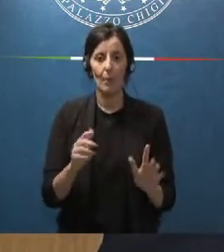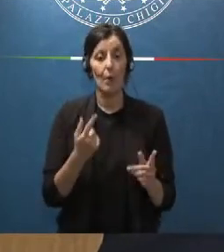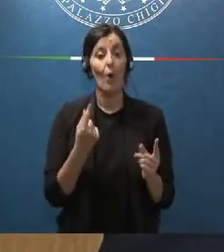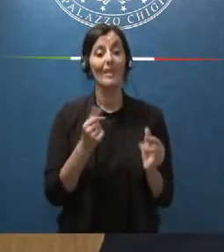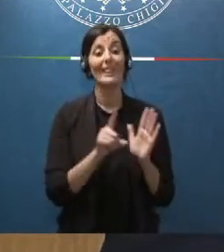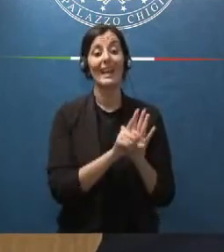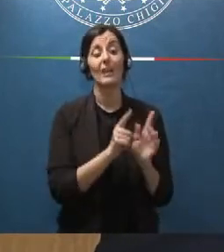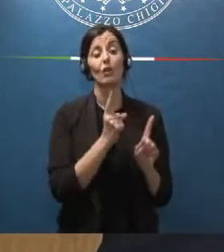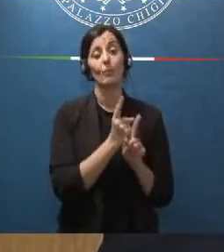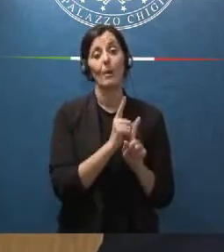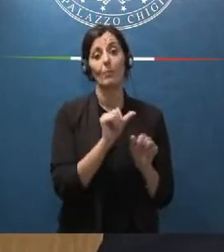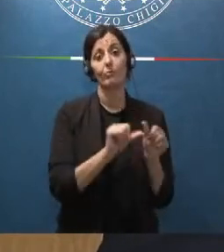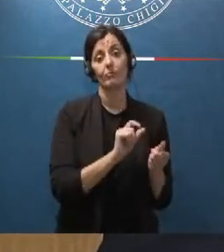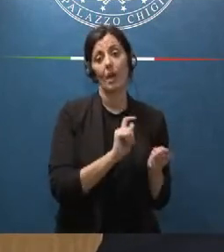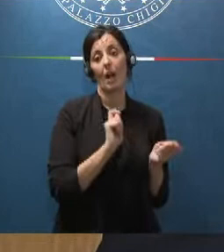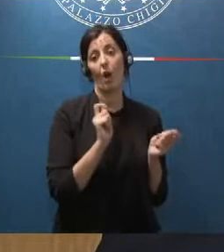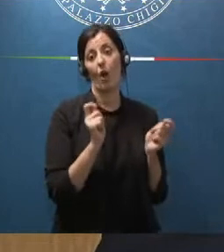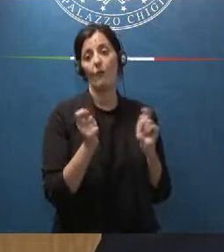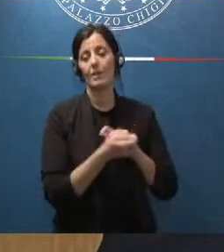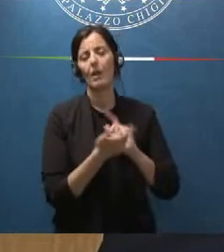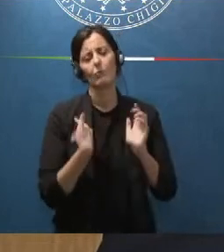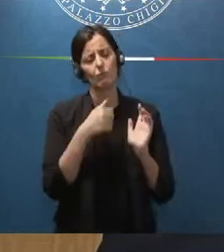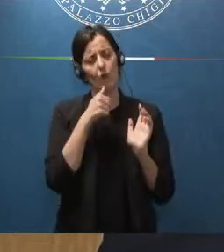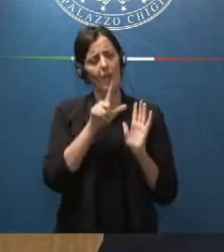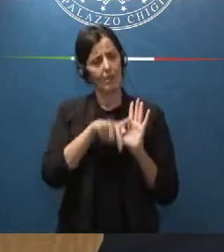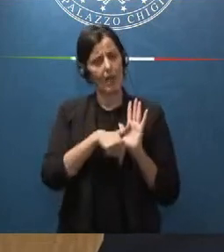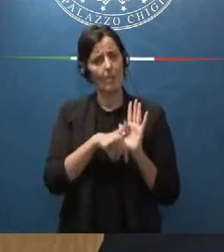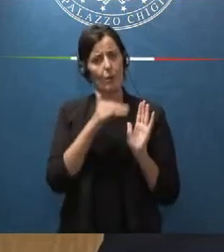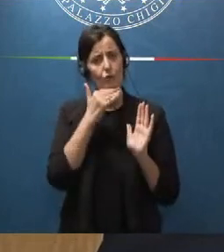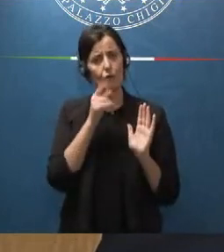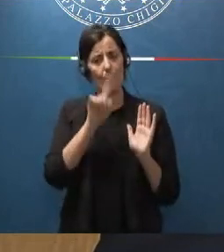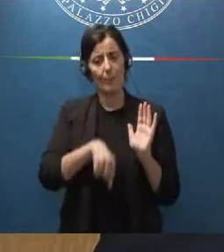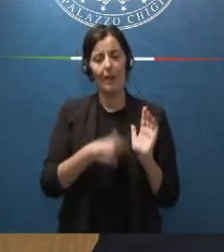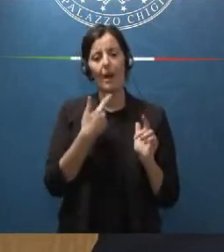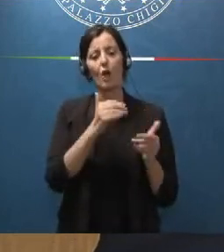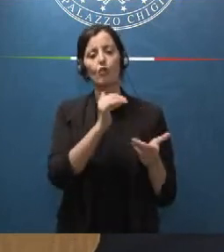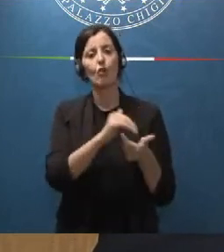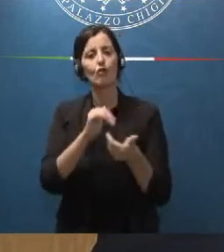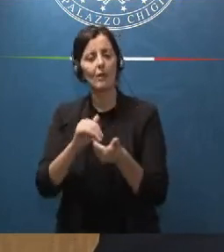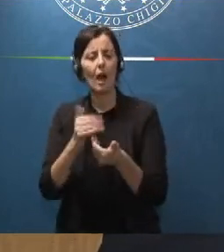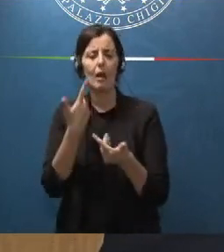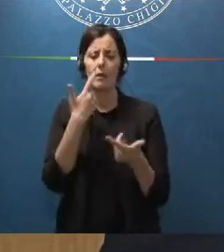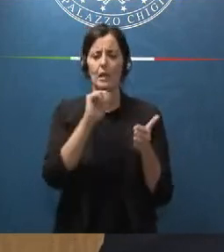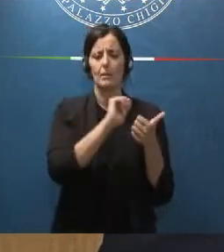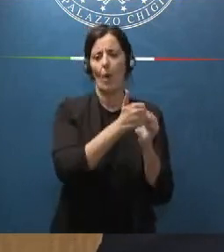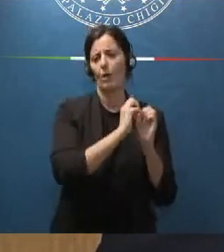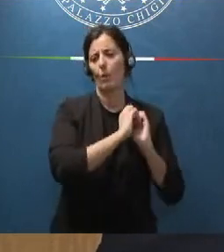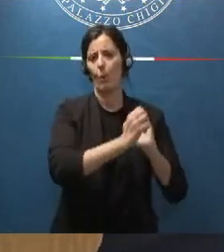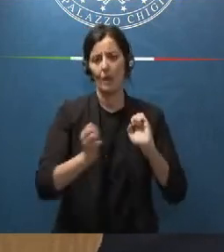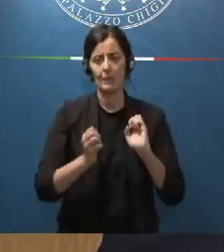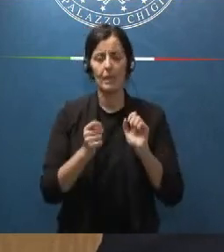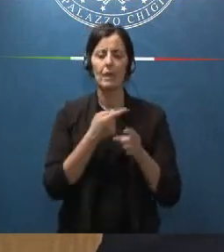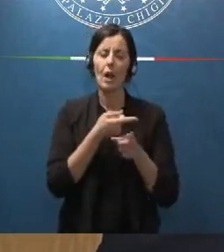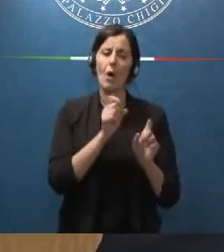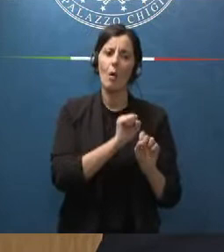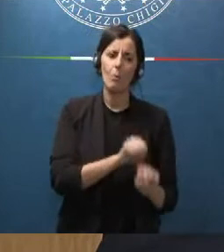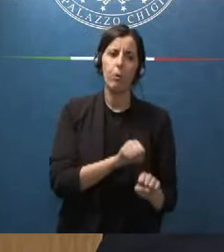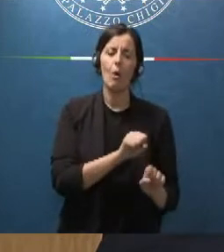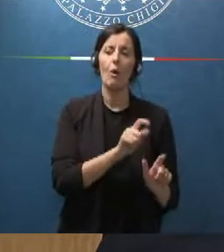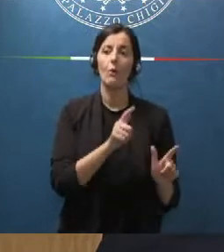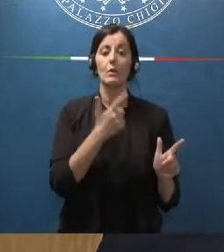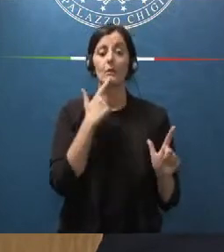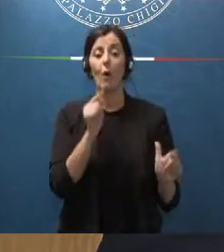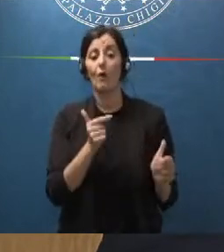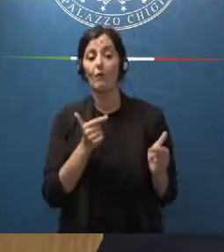del decreto quindi abbiamo comunque un tempo utile per poter garantire alle società di varie discipline sportive di poter offrire a